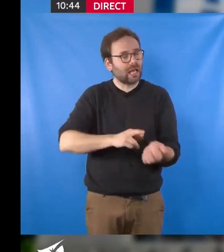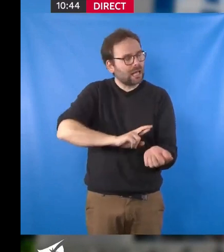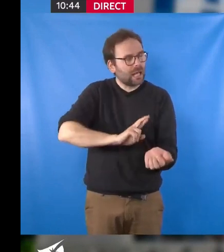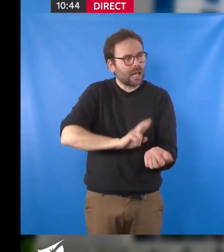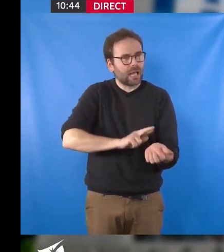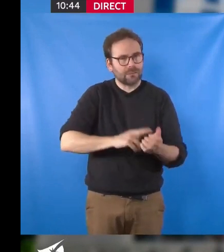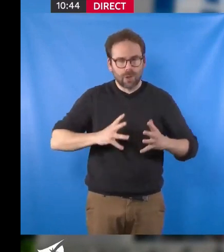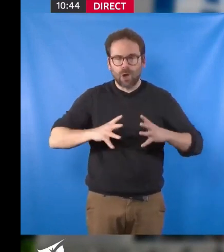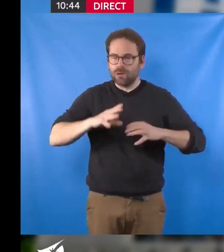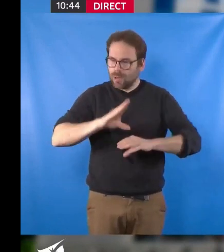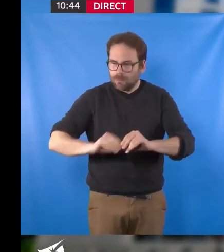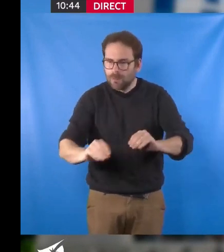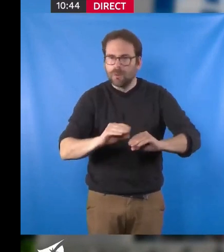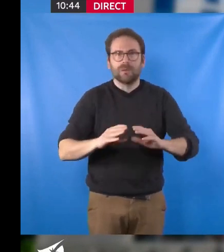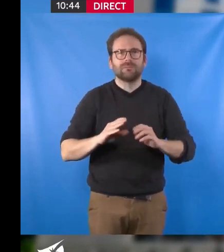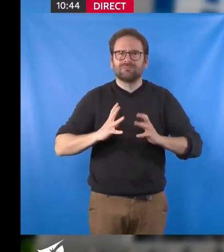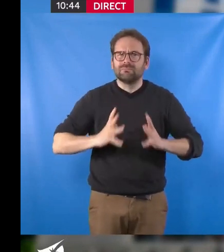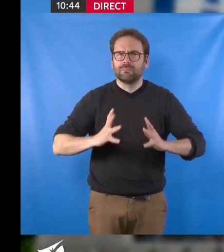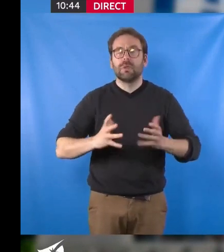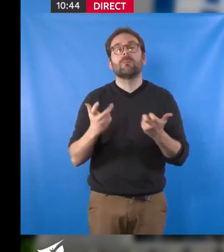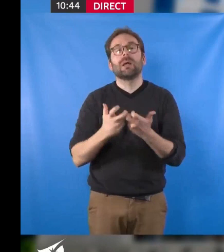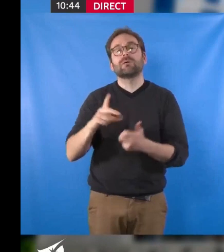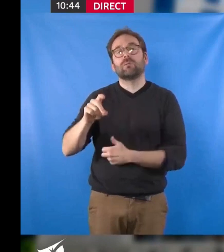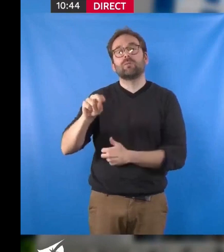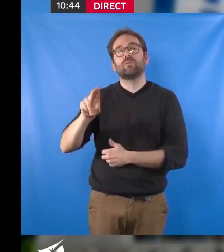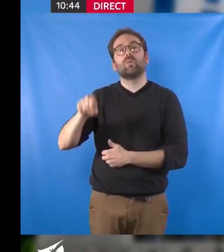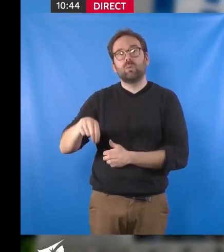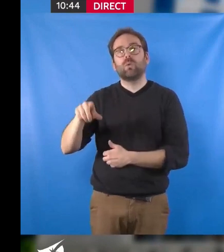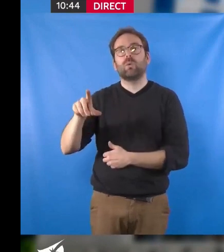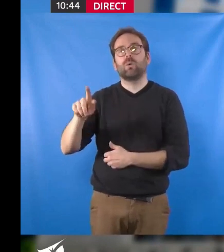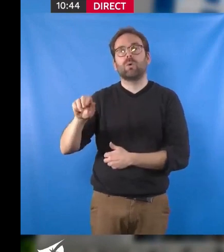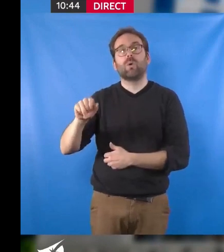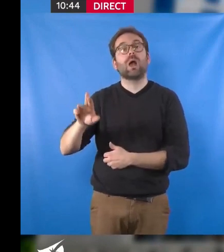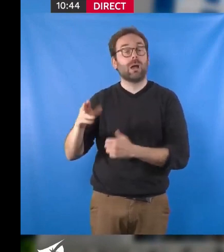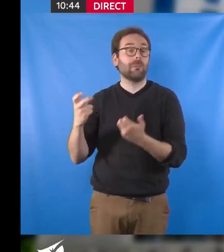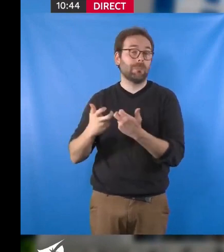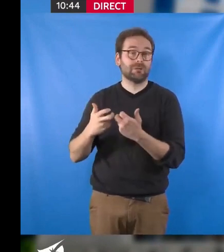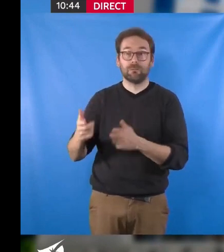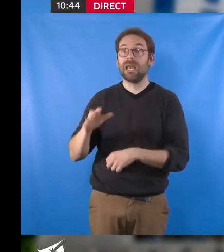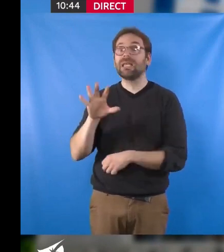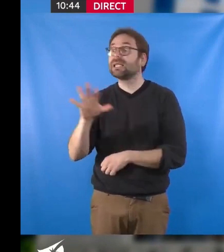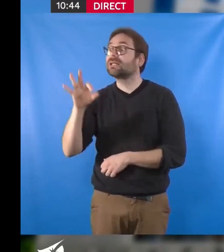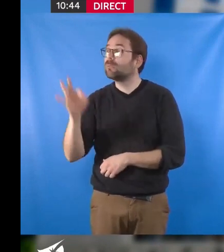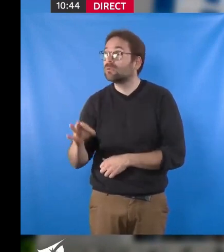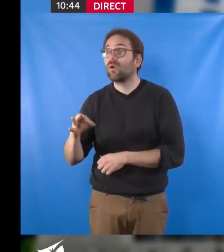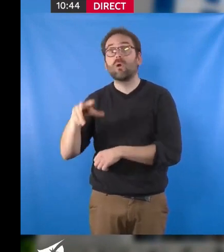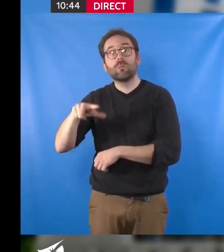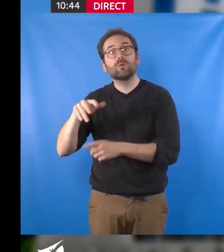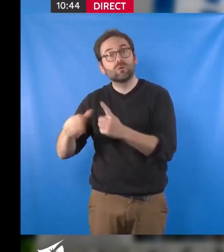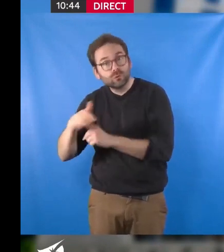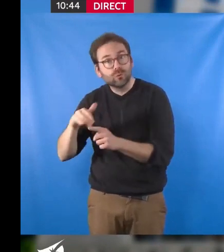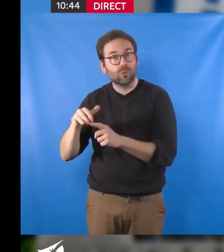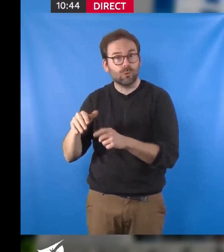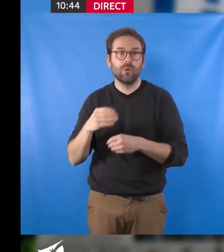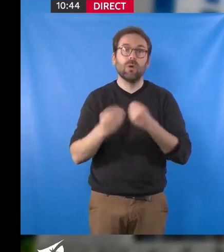nos grandes opérations d'aménagement, type d'Oulongoire par exemple, constitué de 55% de logements sociaux et abordables, de la récente